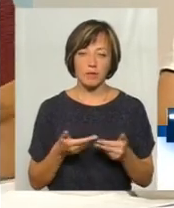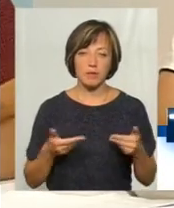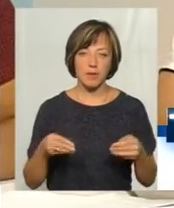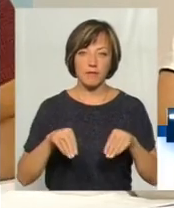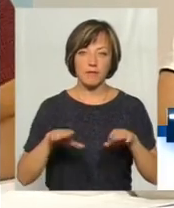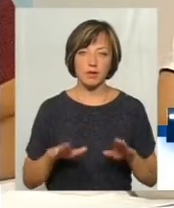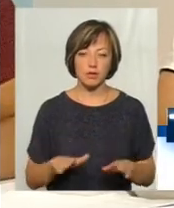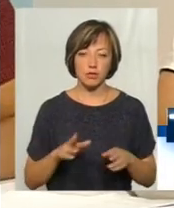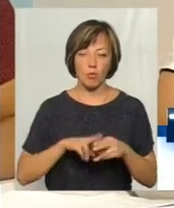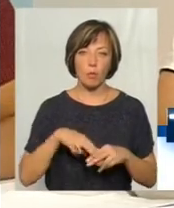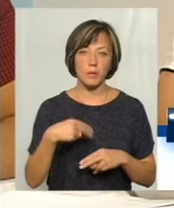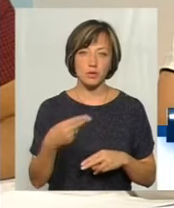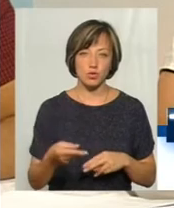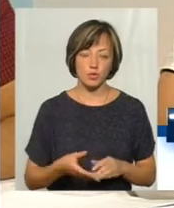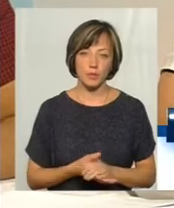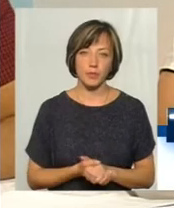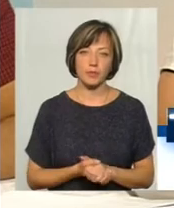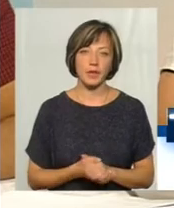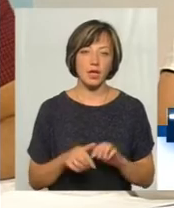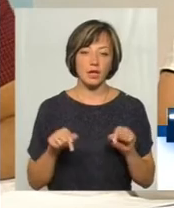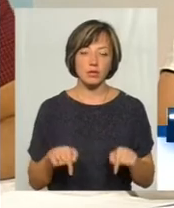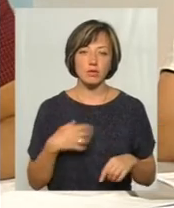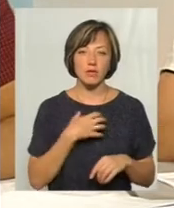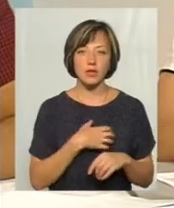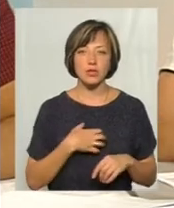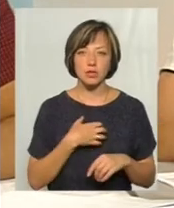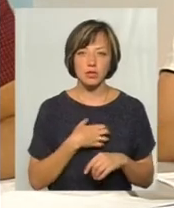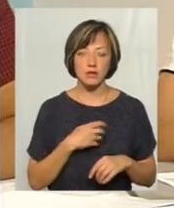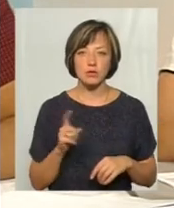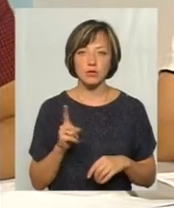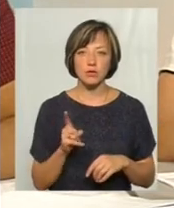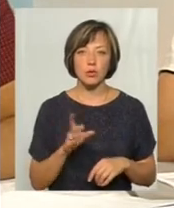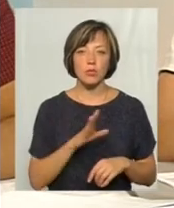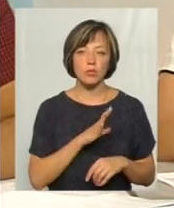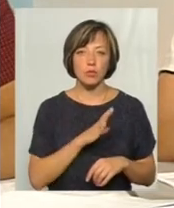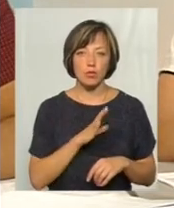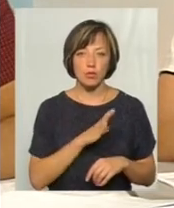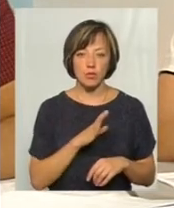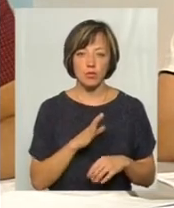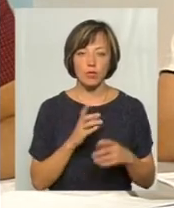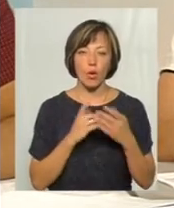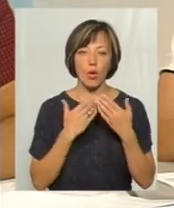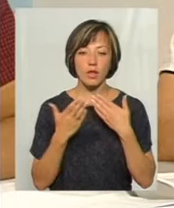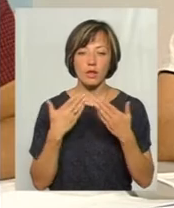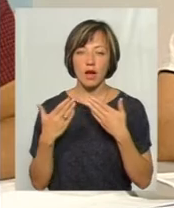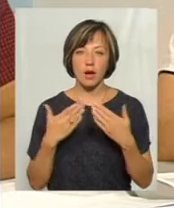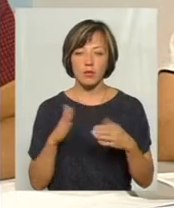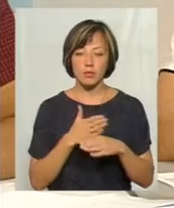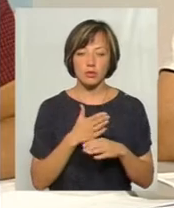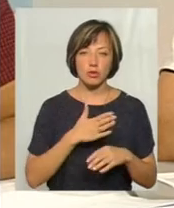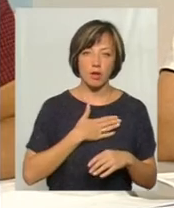вирішуємо, її компенсуємо. Тут дуже важливо, щоб був такий контакт між нами і